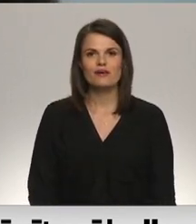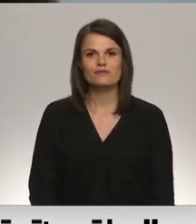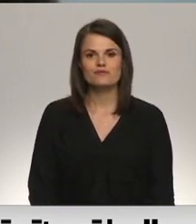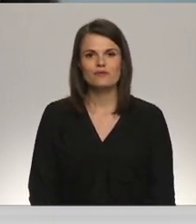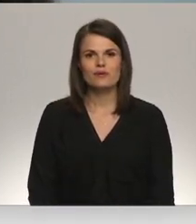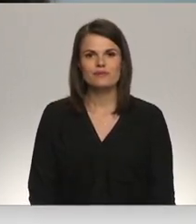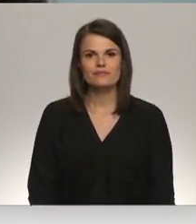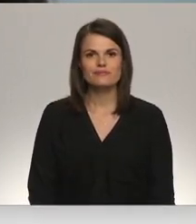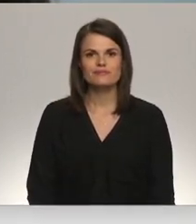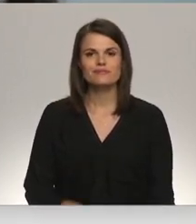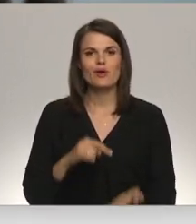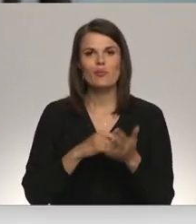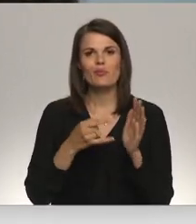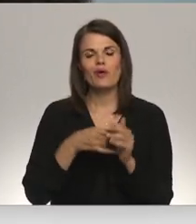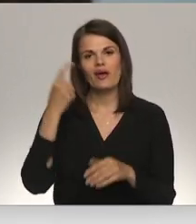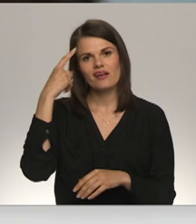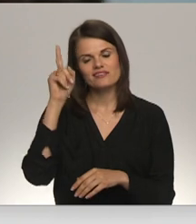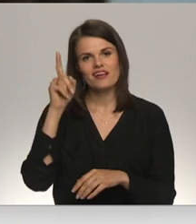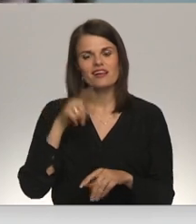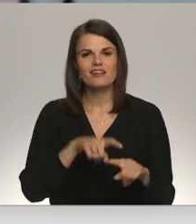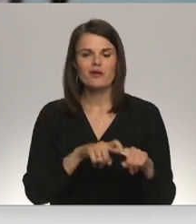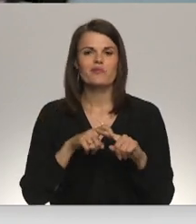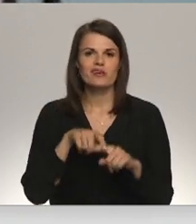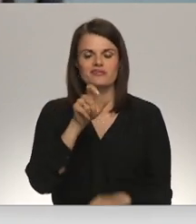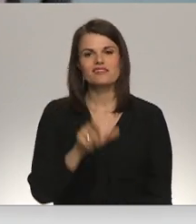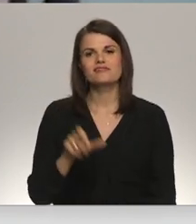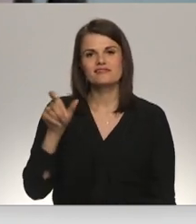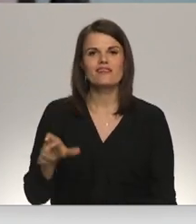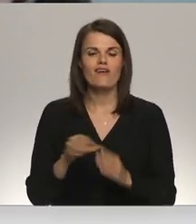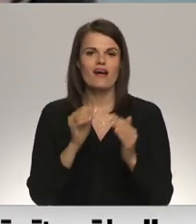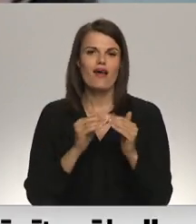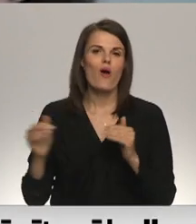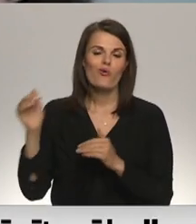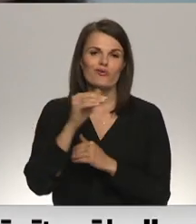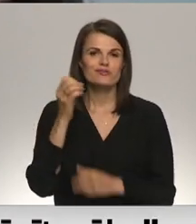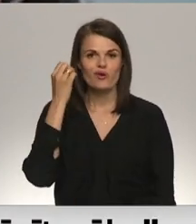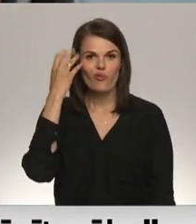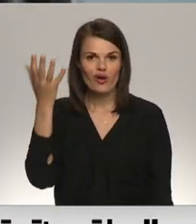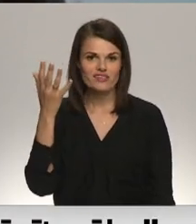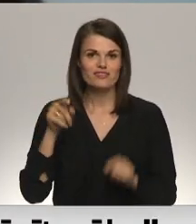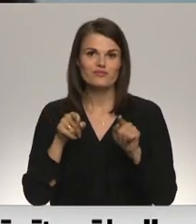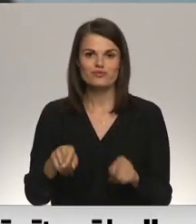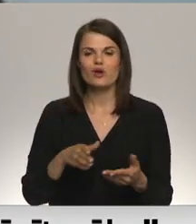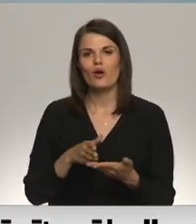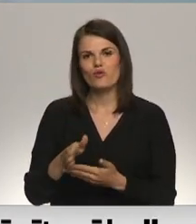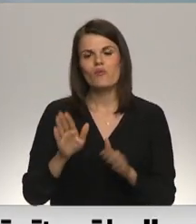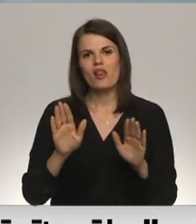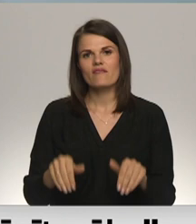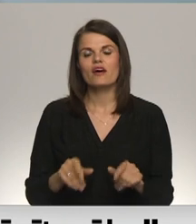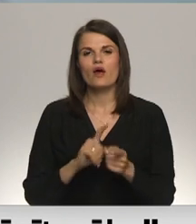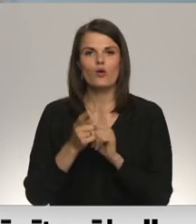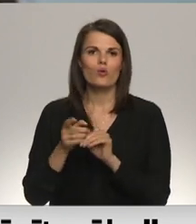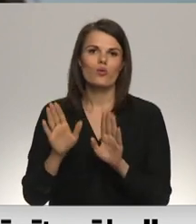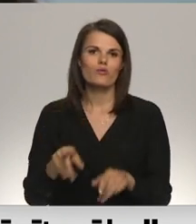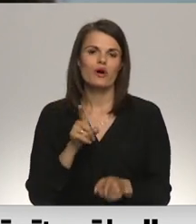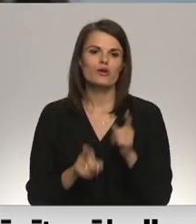ideju piesaistīt cilvēkus ar augstāko izglītību šai jomai, lai varētu kļūt